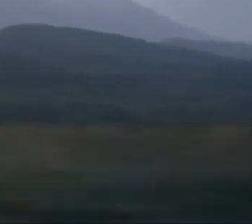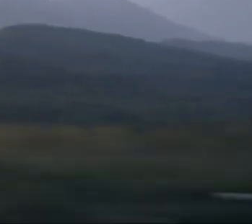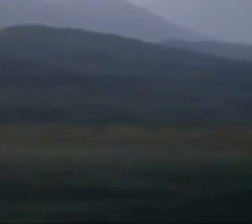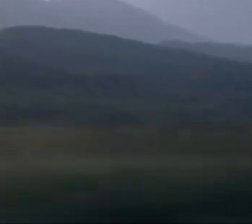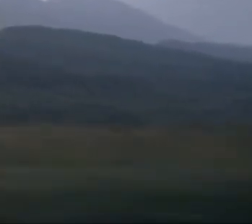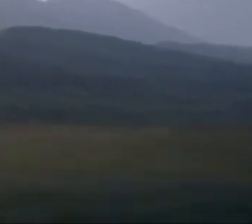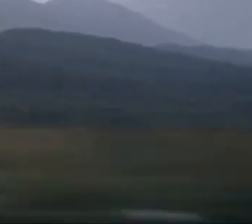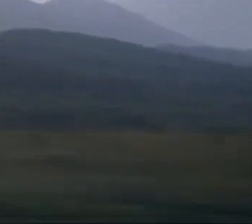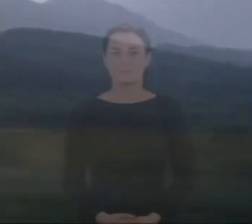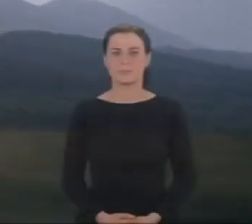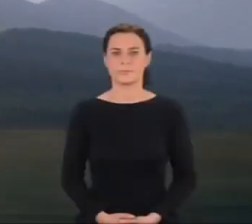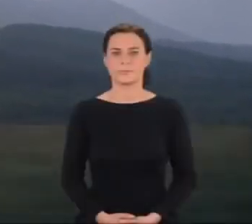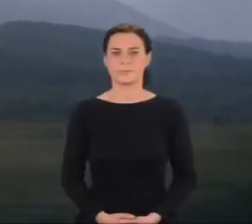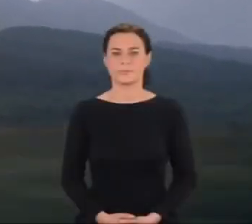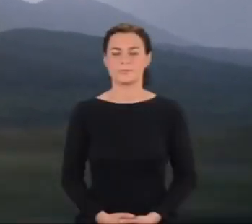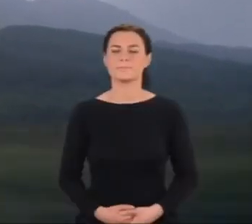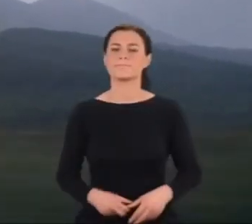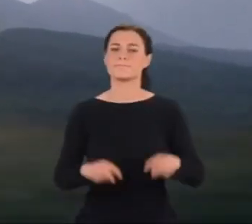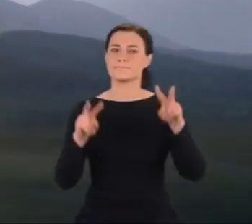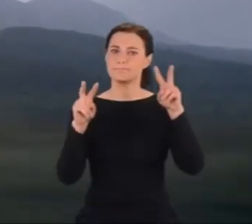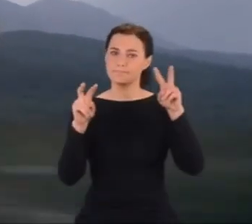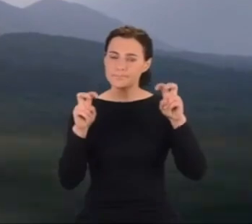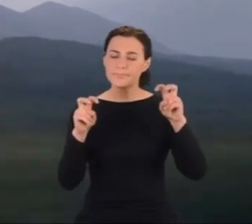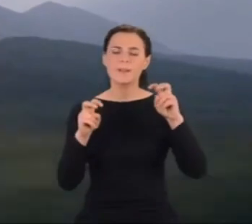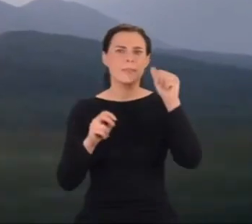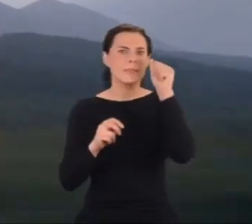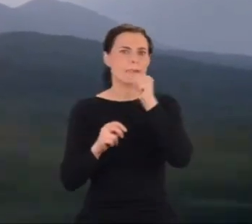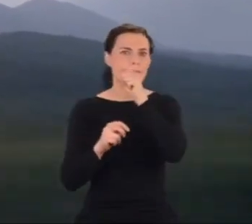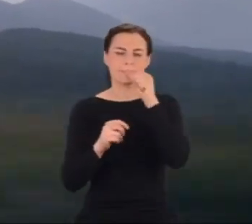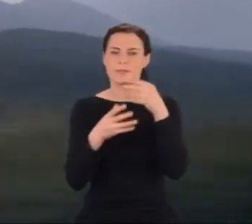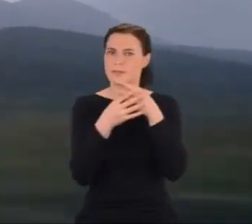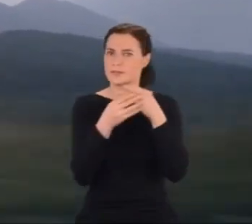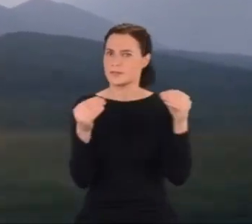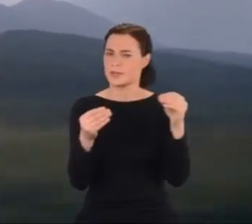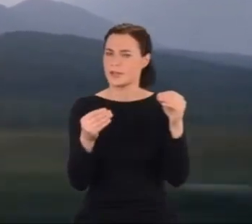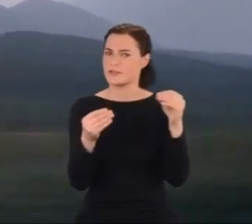Tajemnicze zniknięcie wielkiego fizyka.